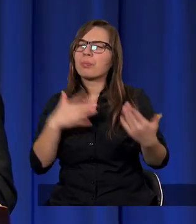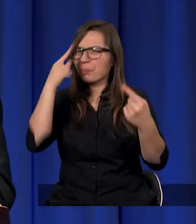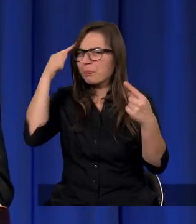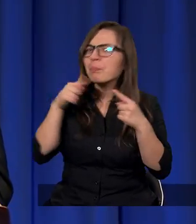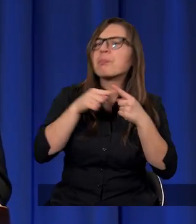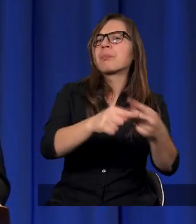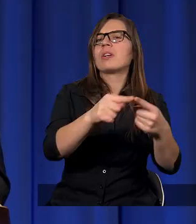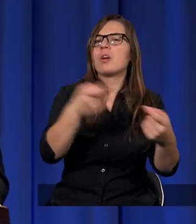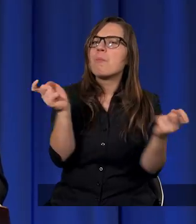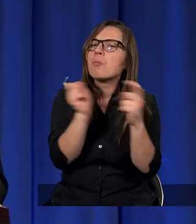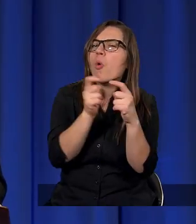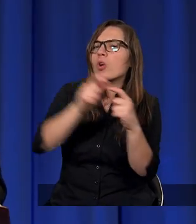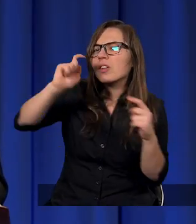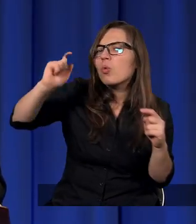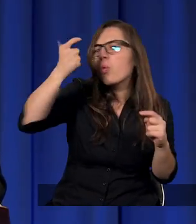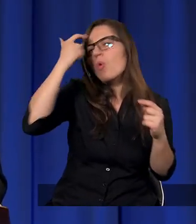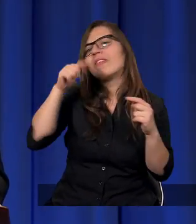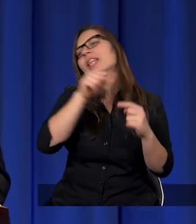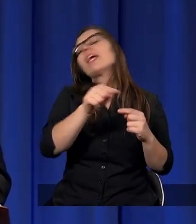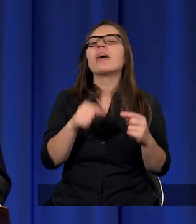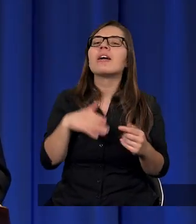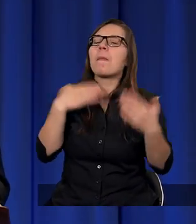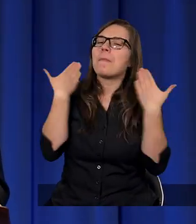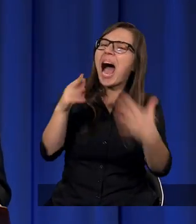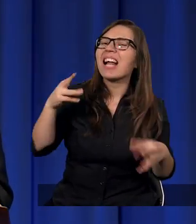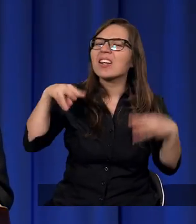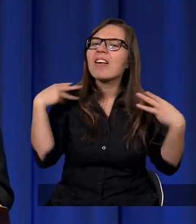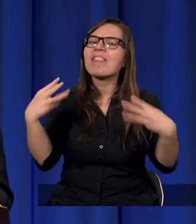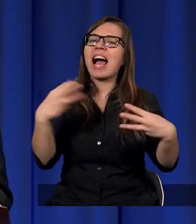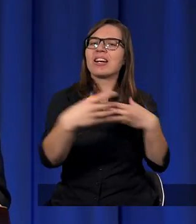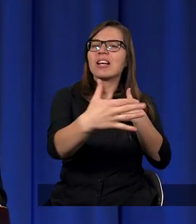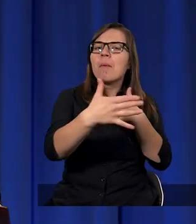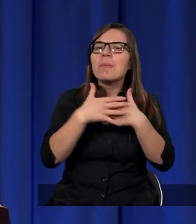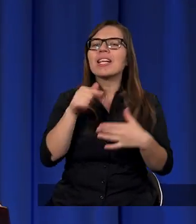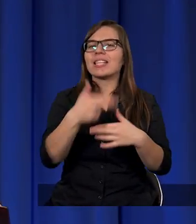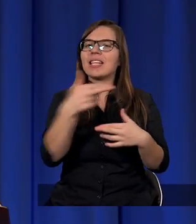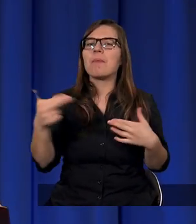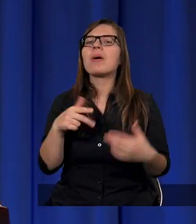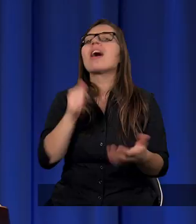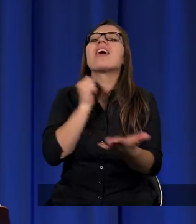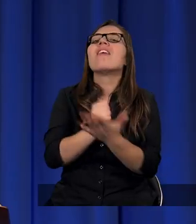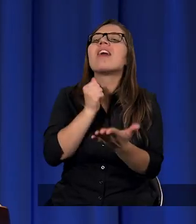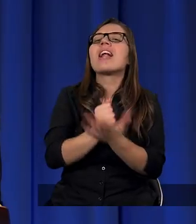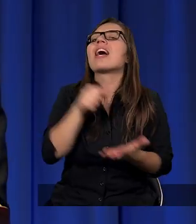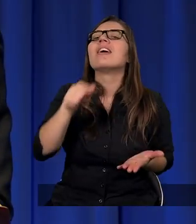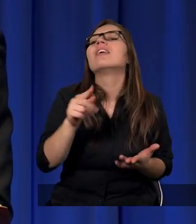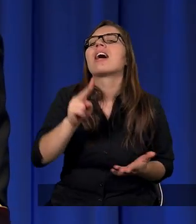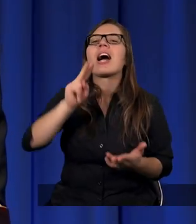tematem, który gdzieś jest dla mnie taki bardzo ważny, taki bliski, jest kwestia tego, kim,